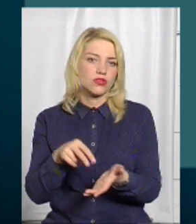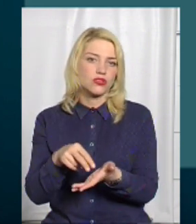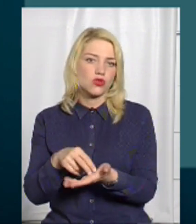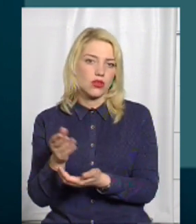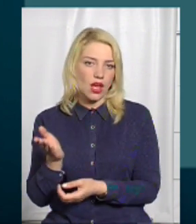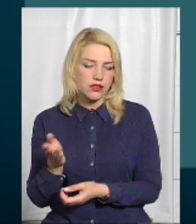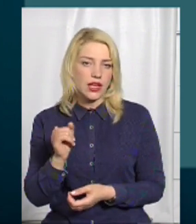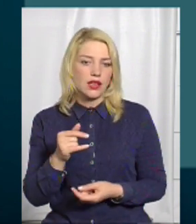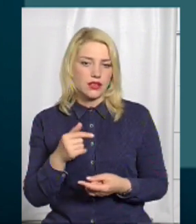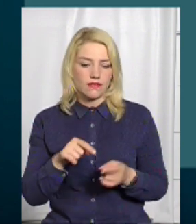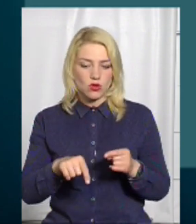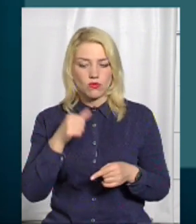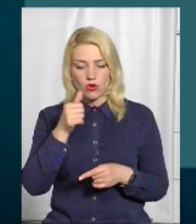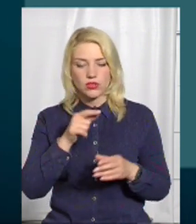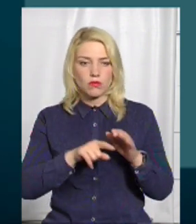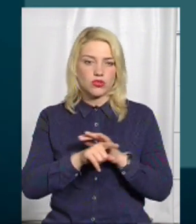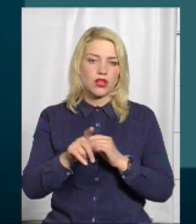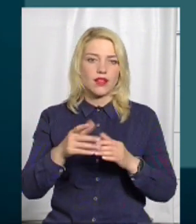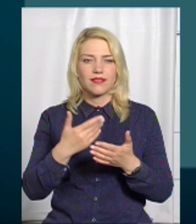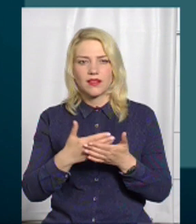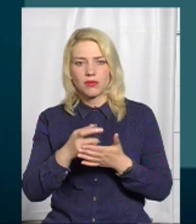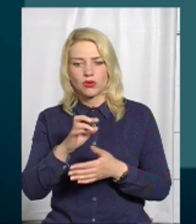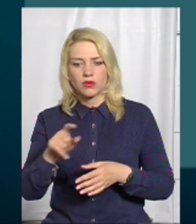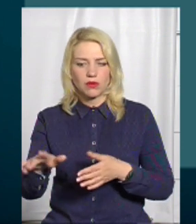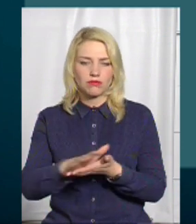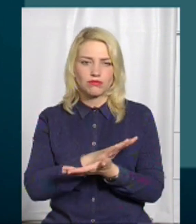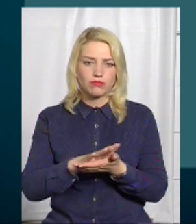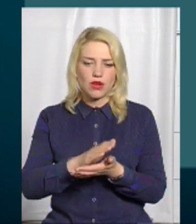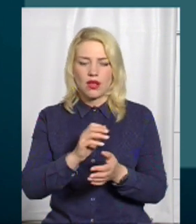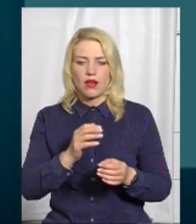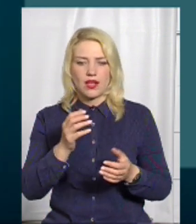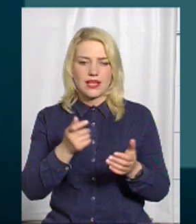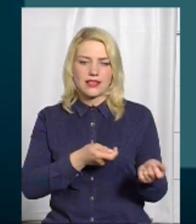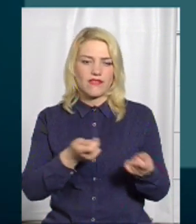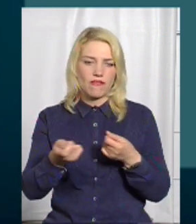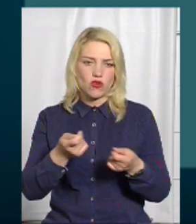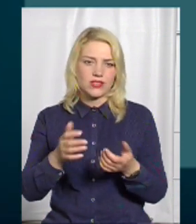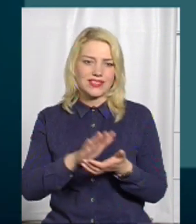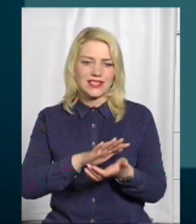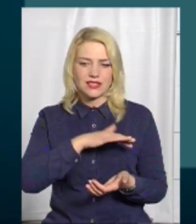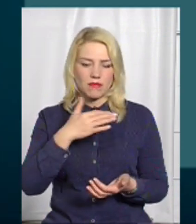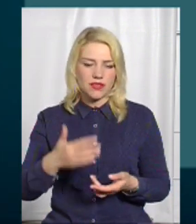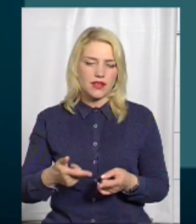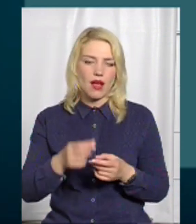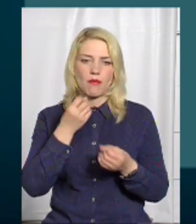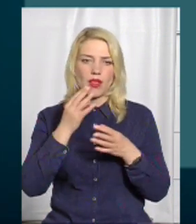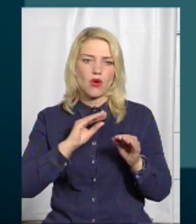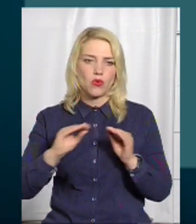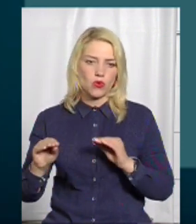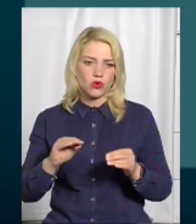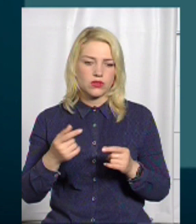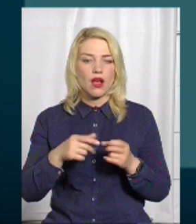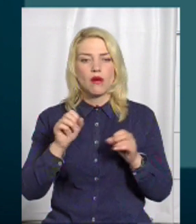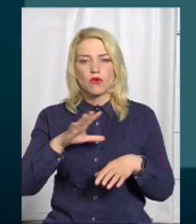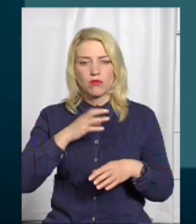році почали нібито наводити там порядок, вивозити сміття, благоустрій проводити. Тобто, я так думаю, можливо, це під цим виглядом